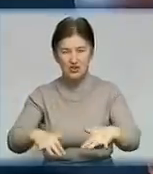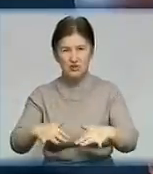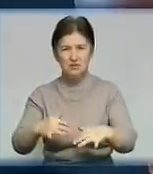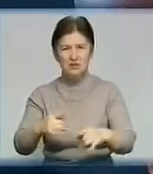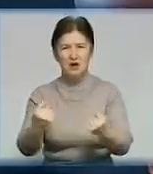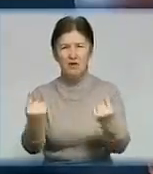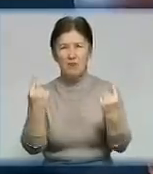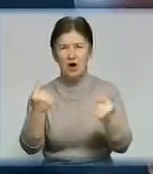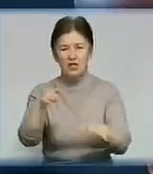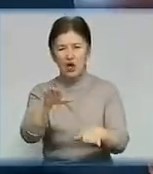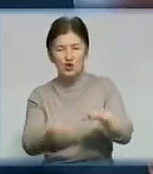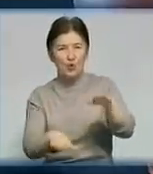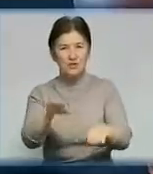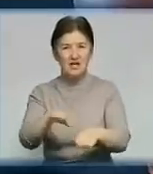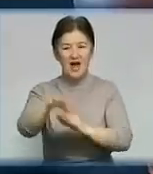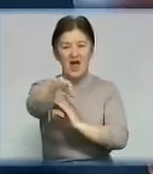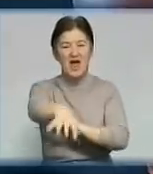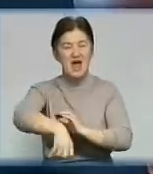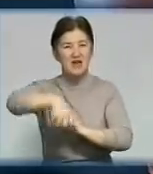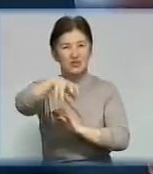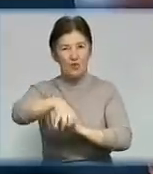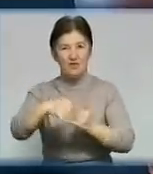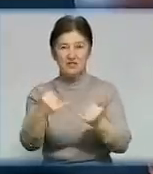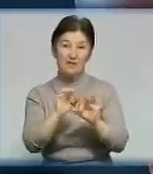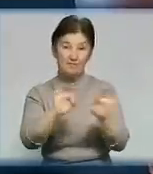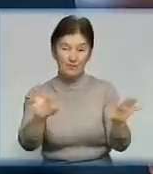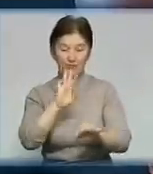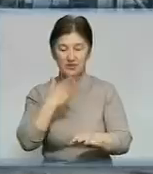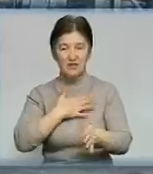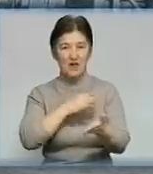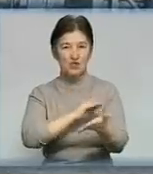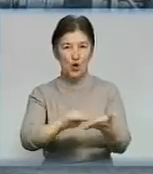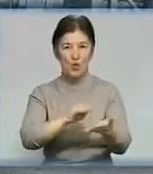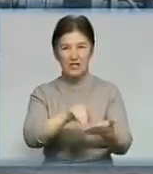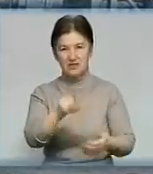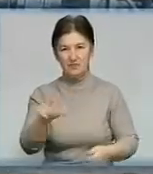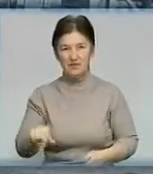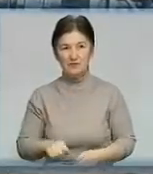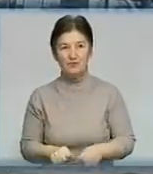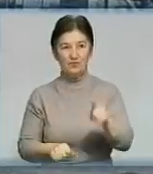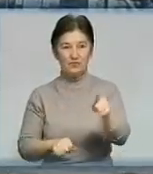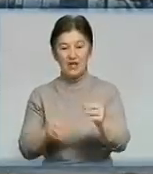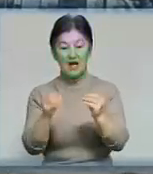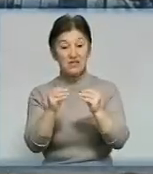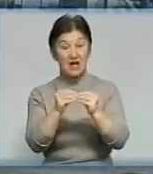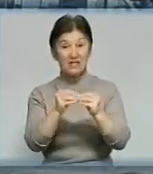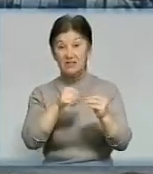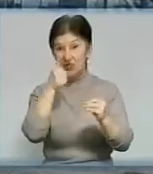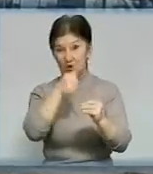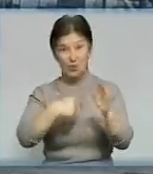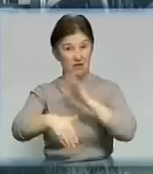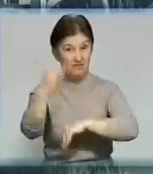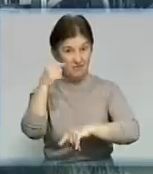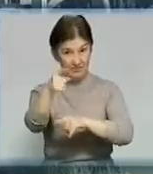олександрійське вугілля і людей, які його добували, розповість Кирило Ющишин. Цим кадром майже 10 років багатотонні